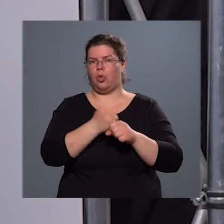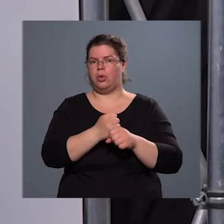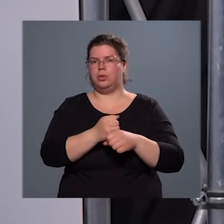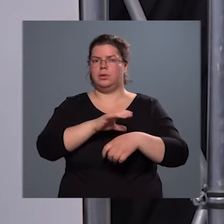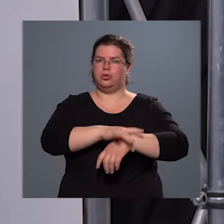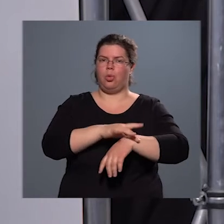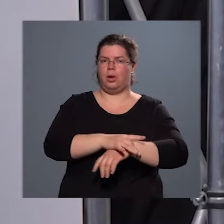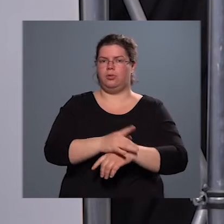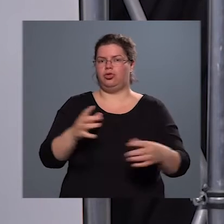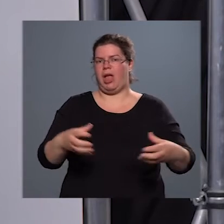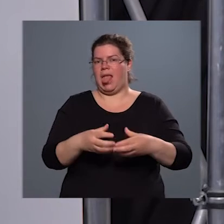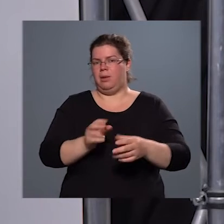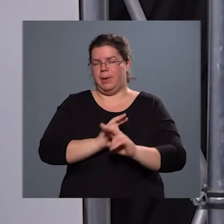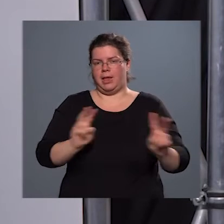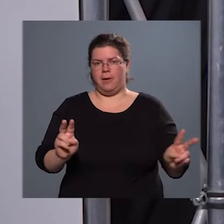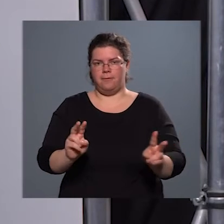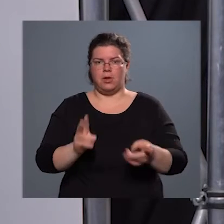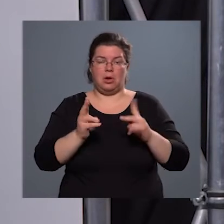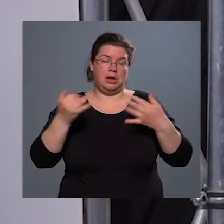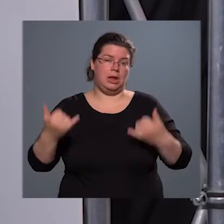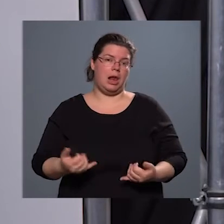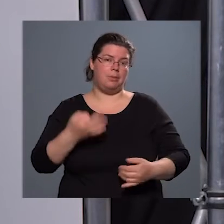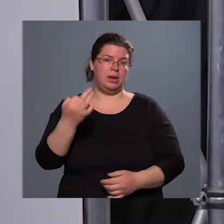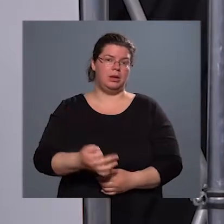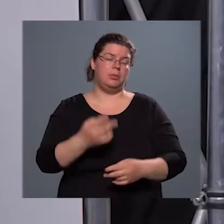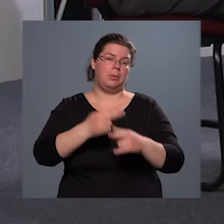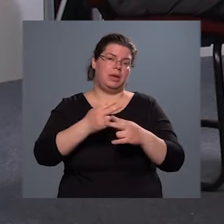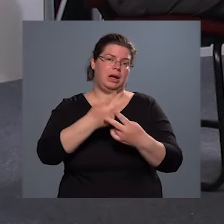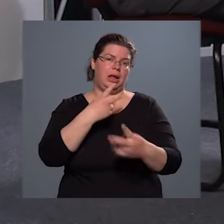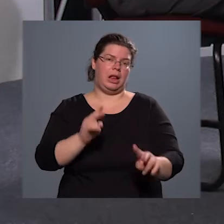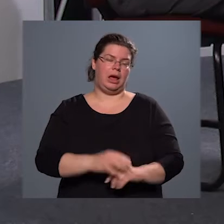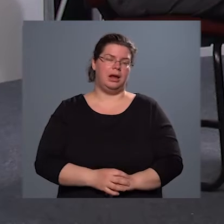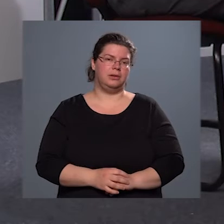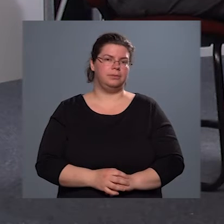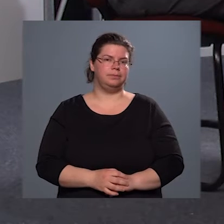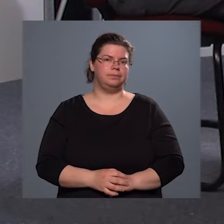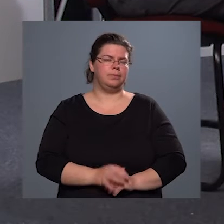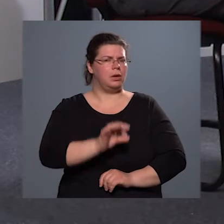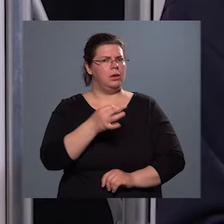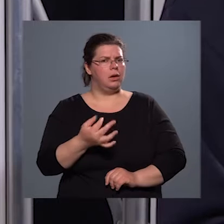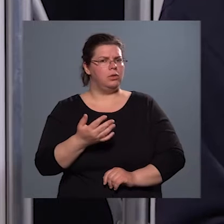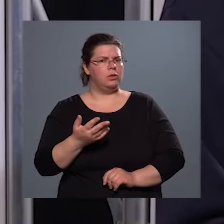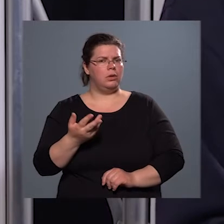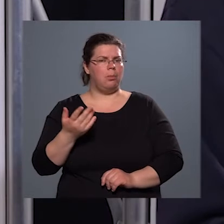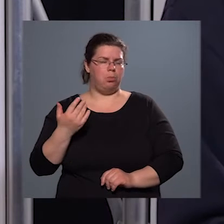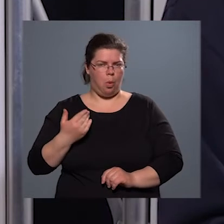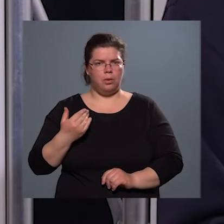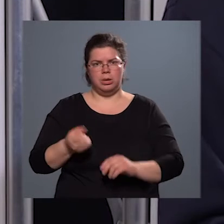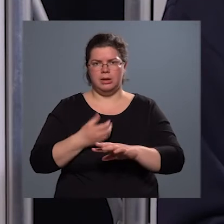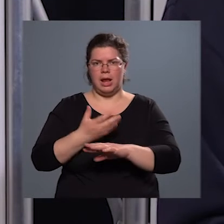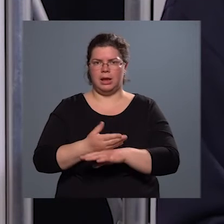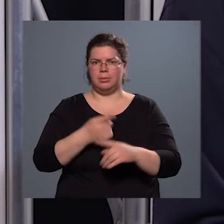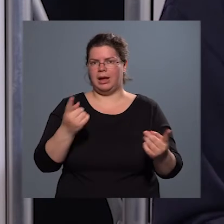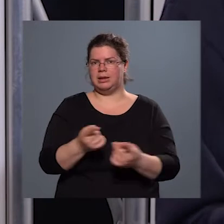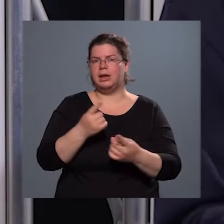orvosállományra rendelkezünk, akik jelen pillanatban a betegeket ellátják. A napokban jelent meg egy hír arról, hogy